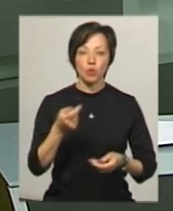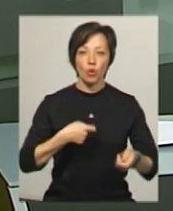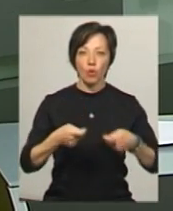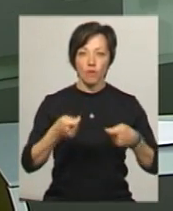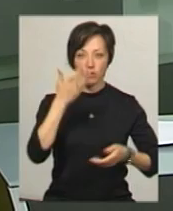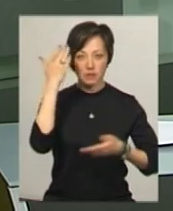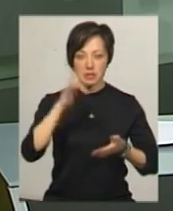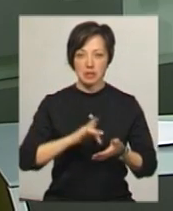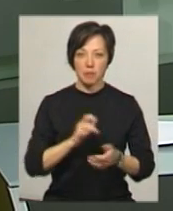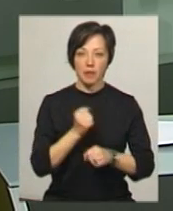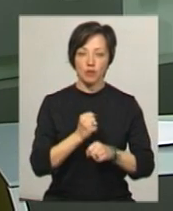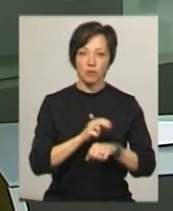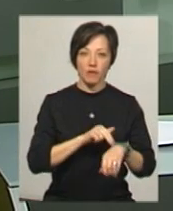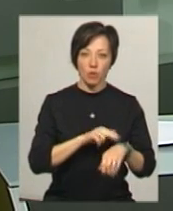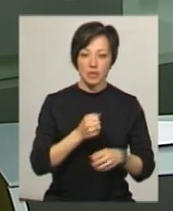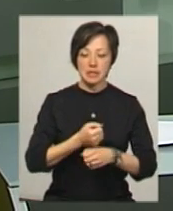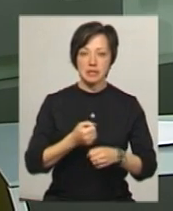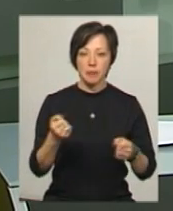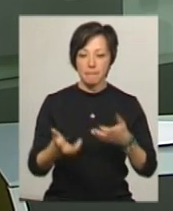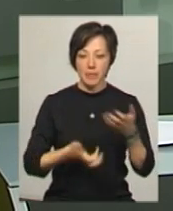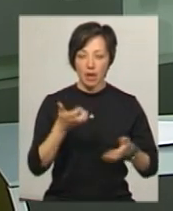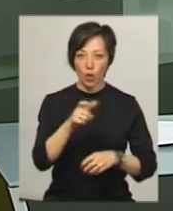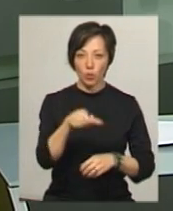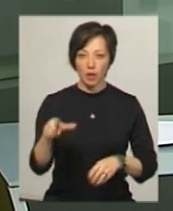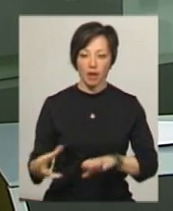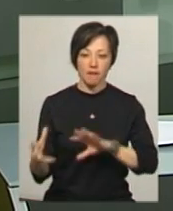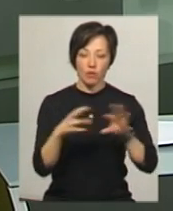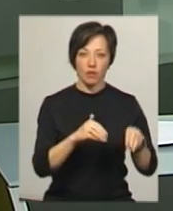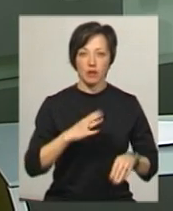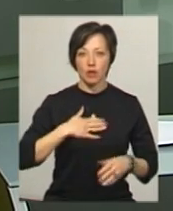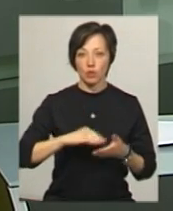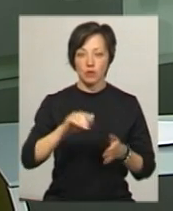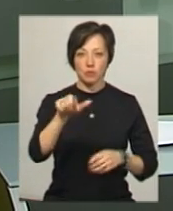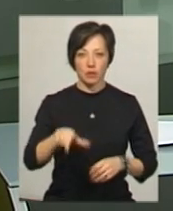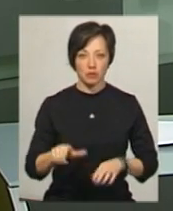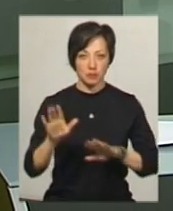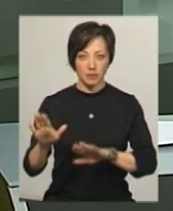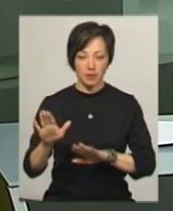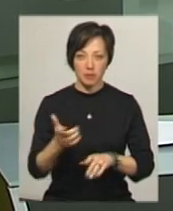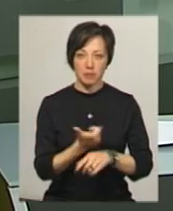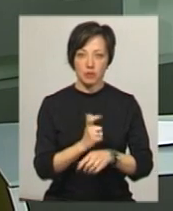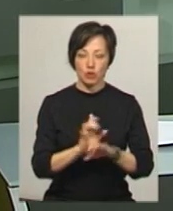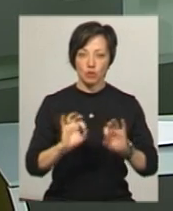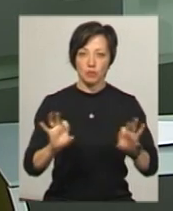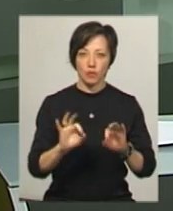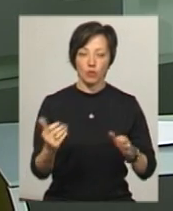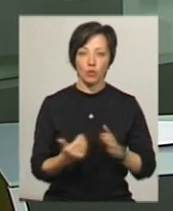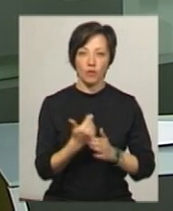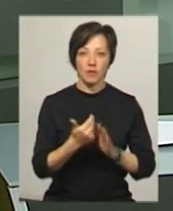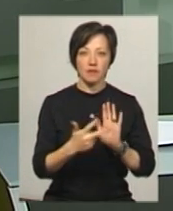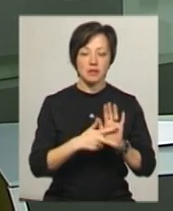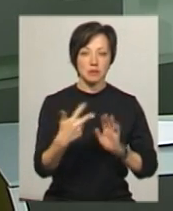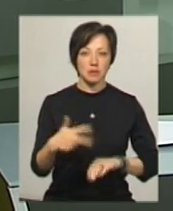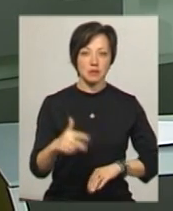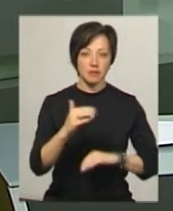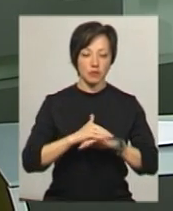працюють правоохоронці та сапери, людей евакуювали. Зараз там перебуває наш кореспондент Михайло Жила Більше він розповість у випуску новин о